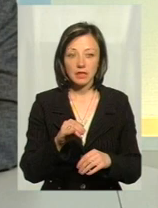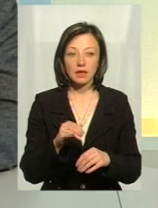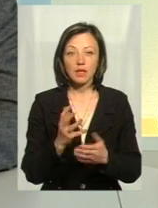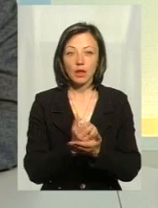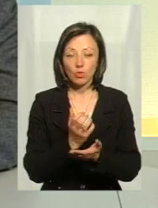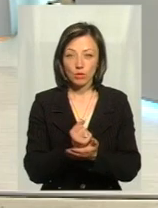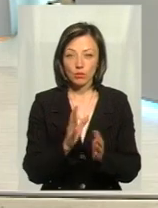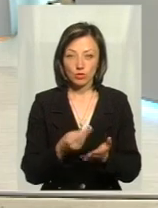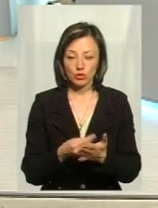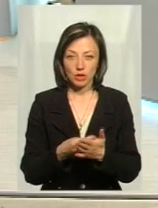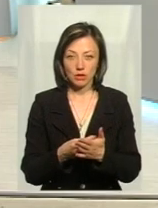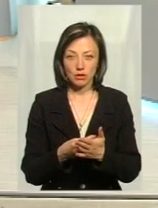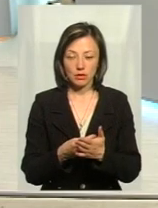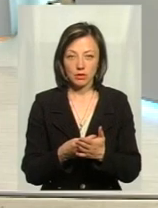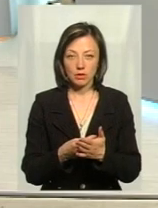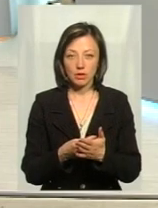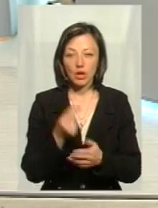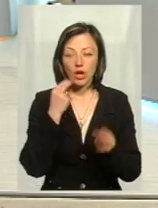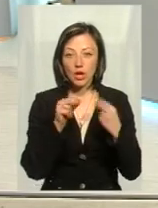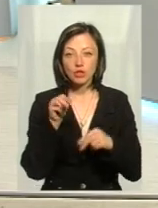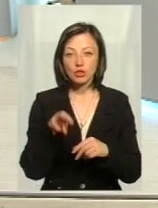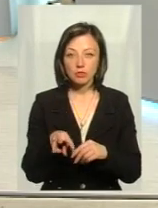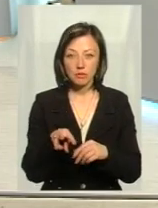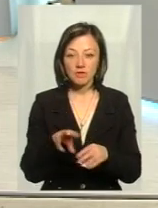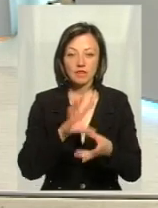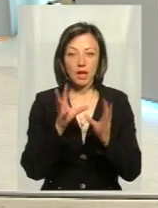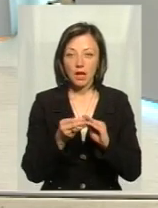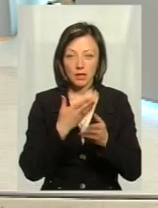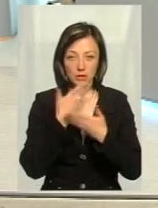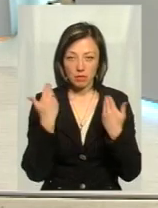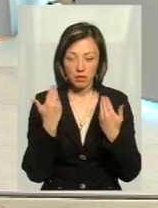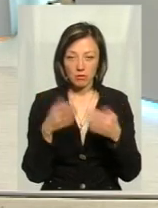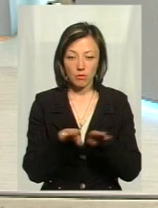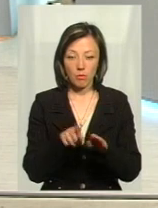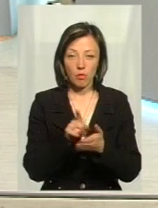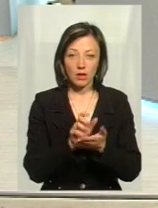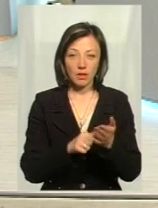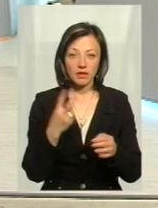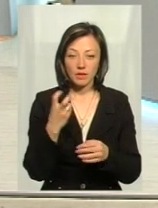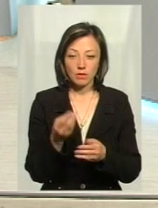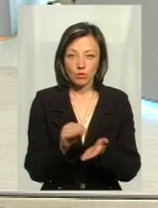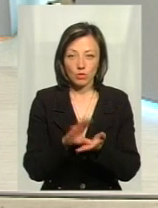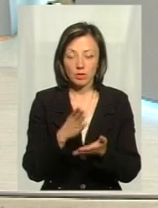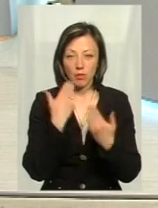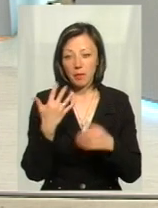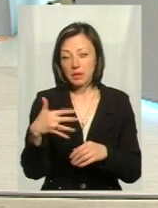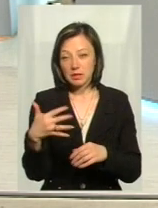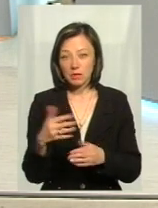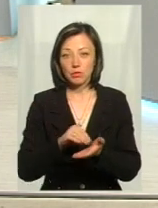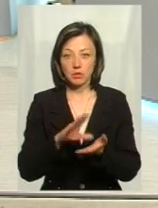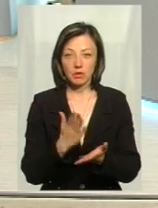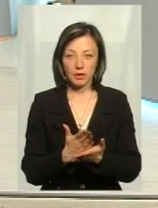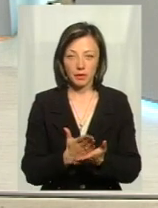якісь надходження будуть в бюджет. Ну, краще, чим взагалі нема, да? Вроді би, як податок 200, але надходження нема. А так, податок 50,